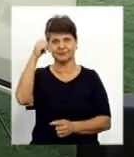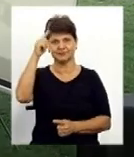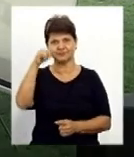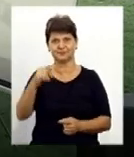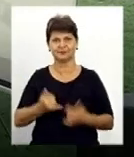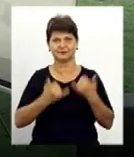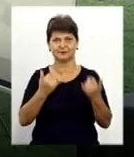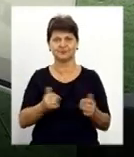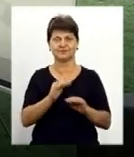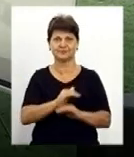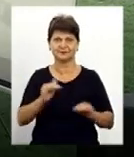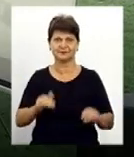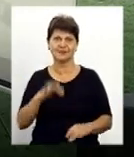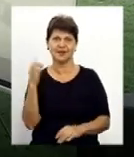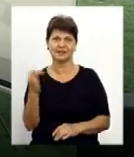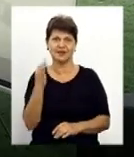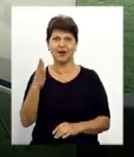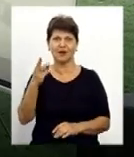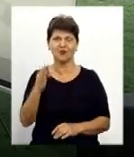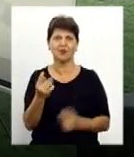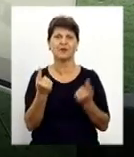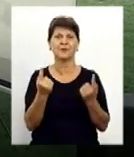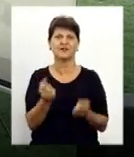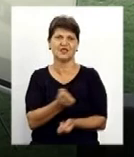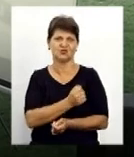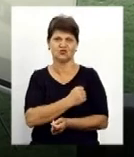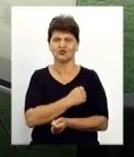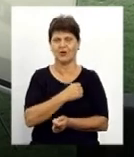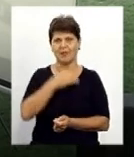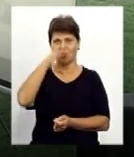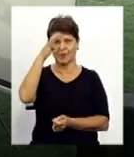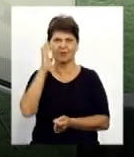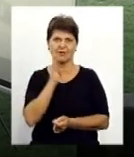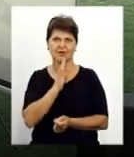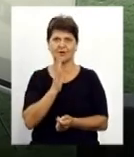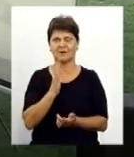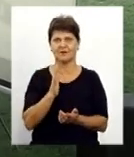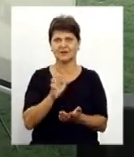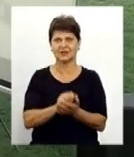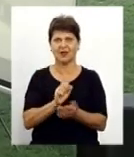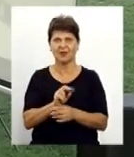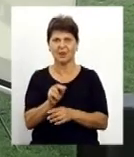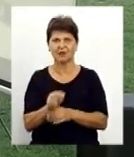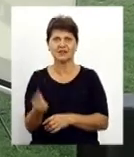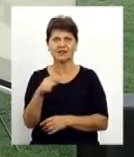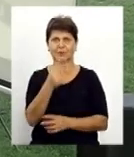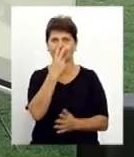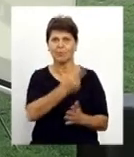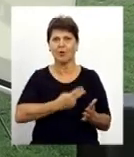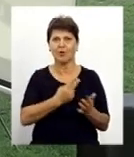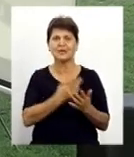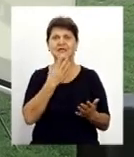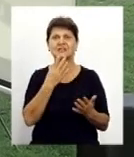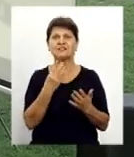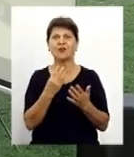новинка. Бо ніхто серед, на превеликий жаль, дуже мала кількість батьків, яка саме займається тим, щоб показувати свій